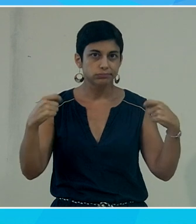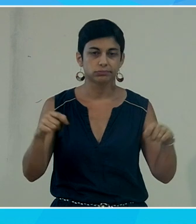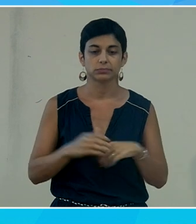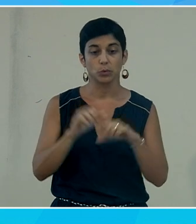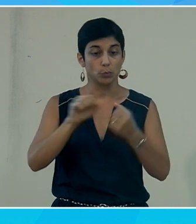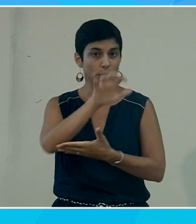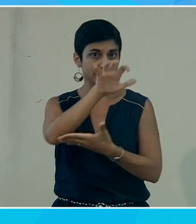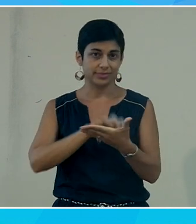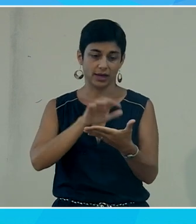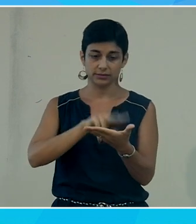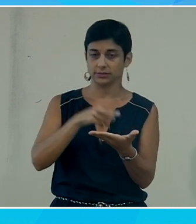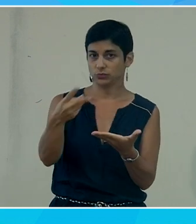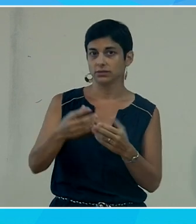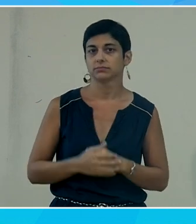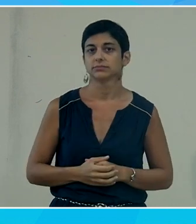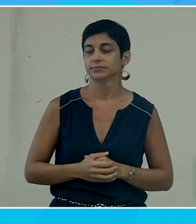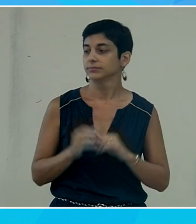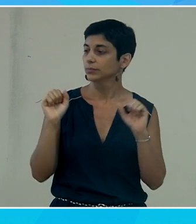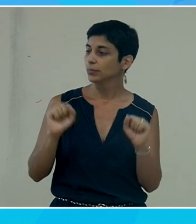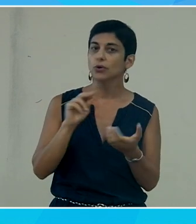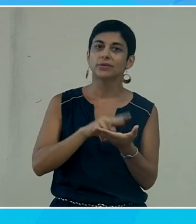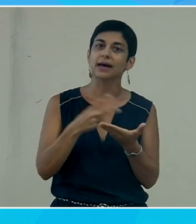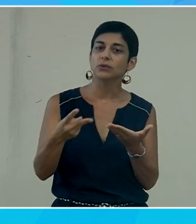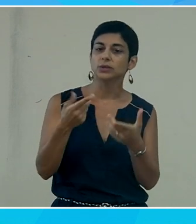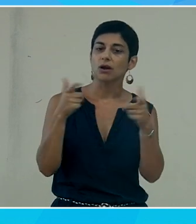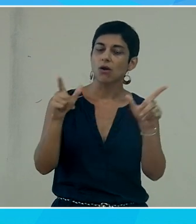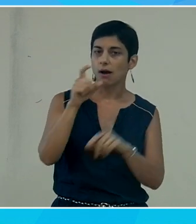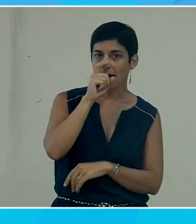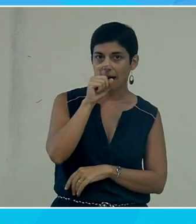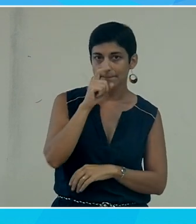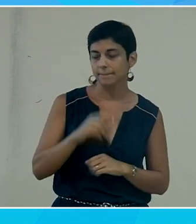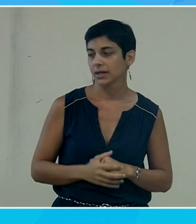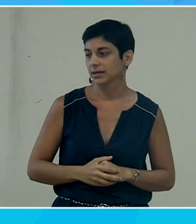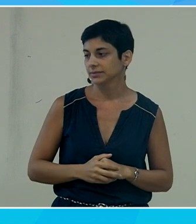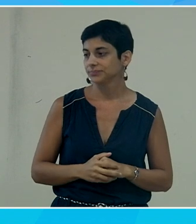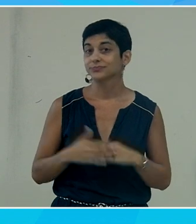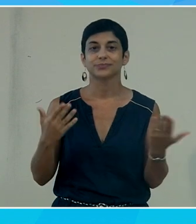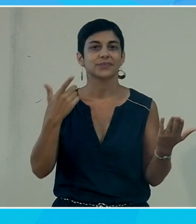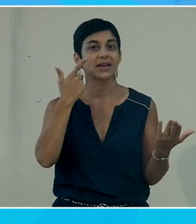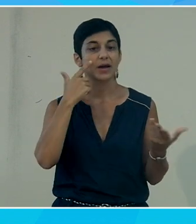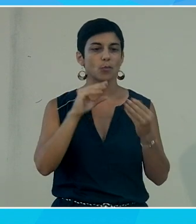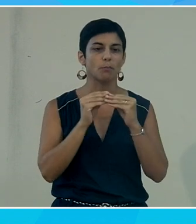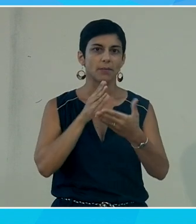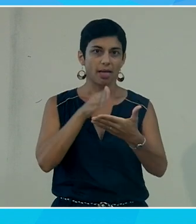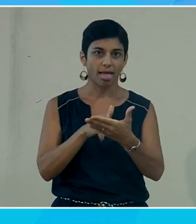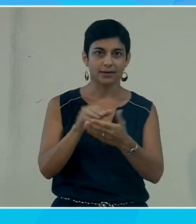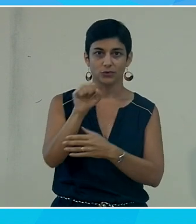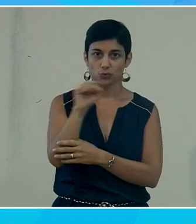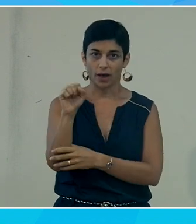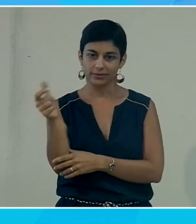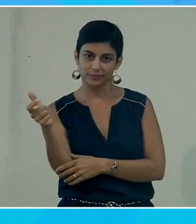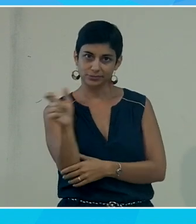texte donc je peux le traduire par exemple en arabe donc on va avoir cette fois une problématique d'écriture de droite à gauche